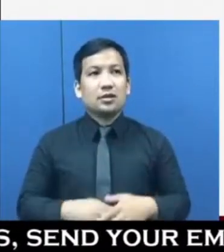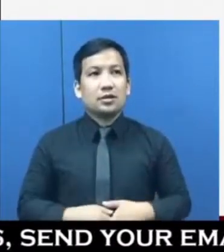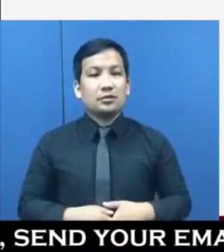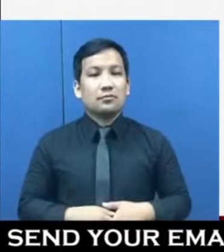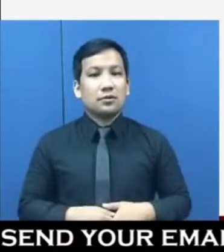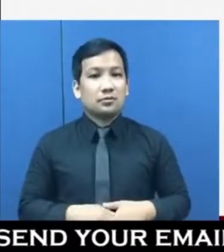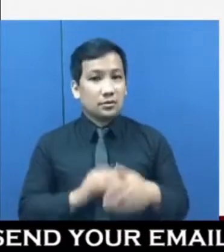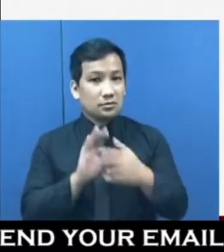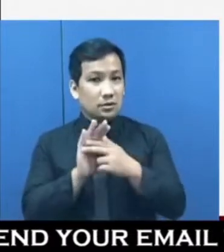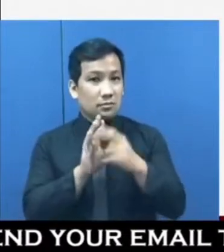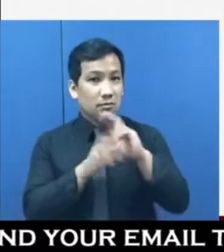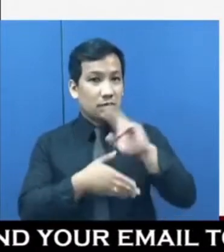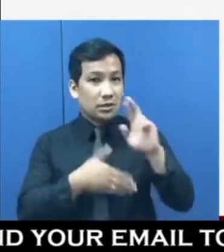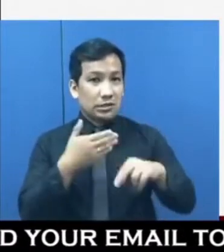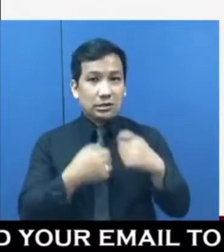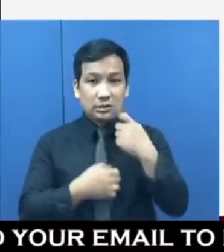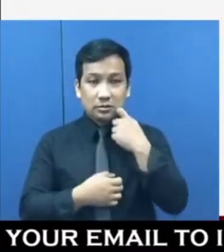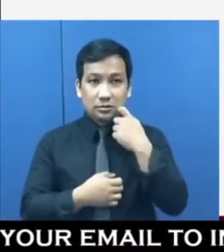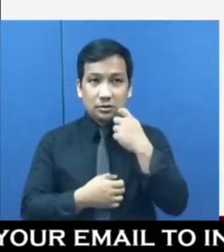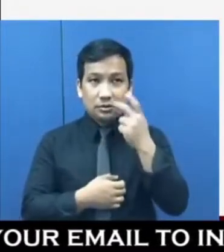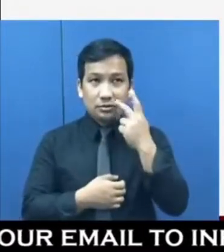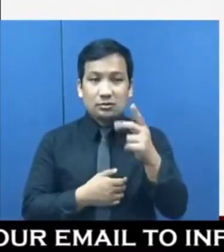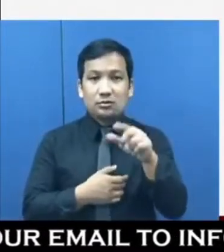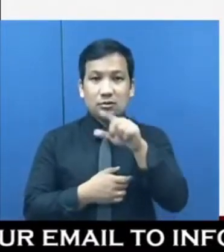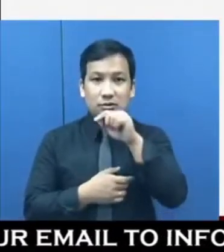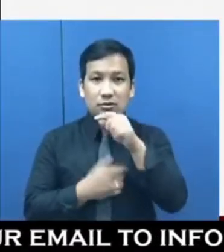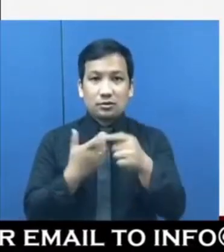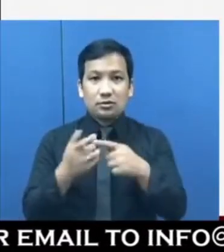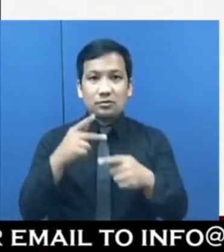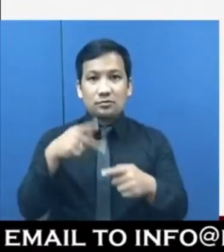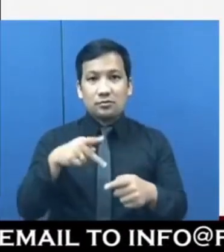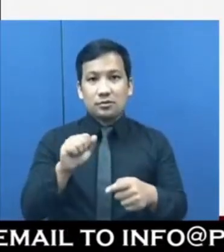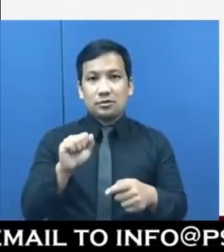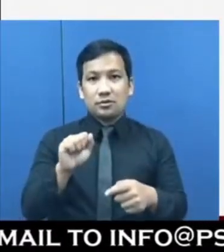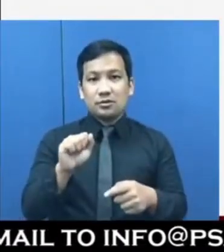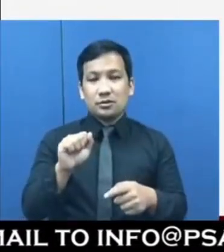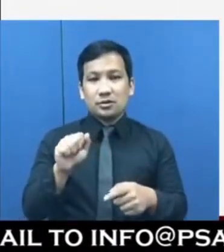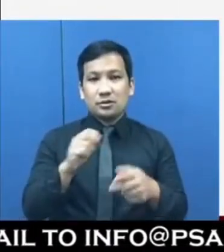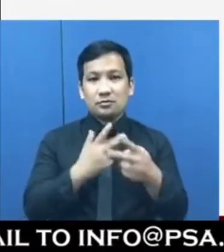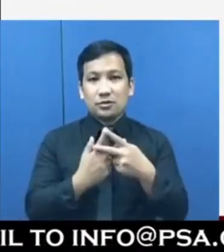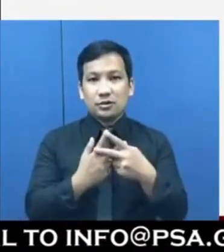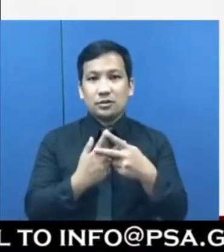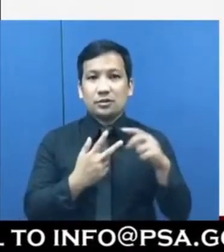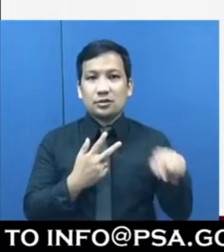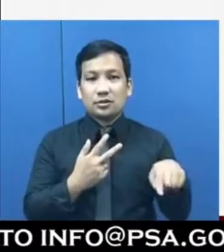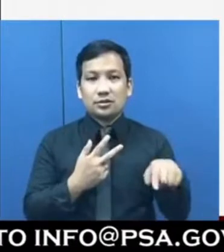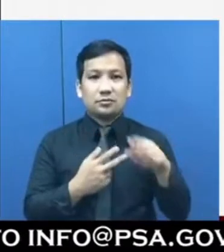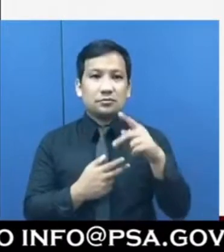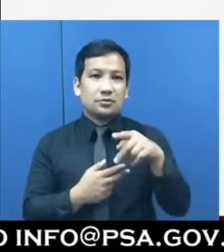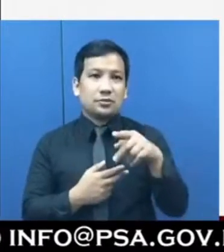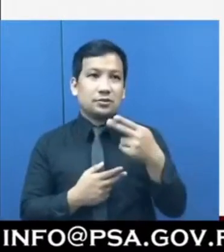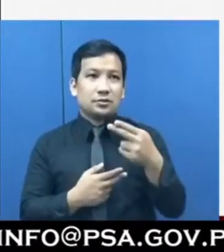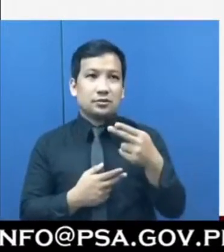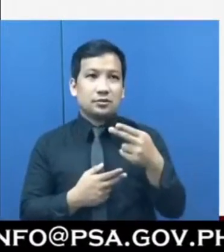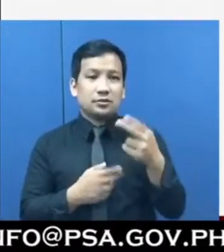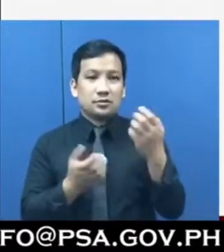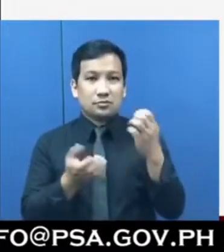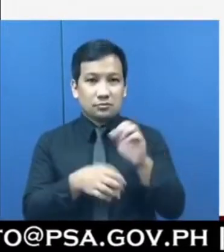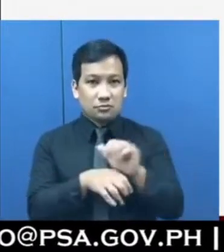highlights ng results mamaya ay tweeted sa PSA Twitter gamit ang hashtag PHEmployment.